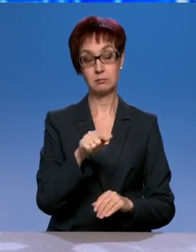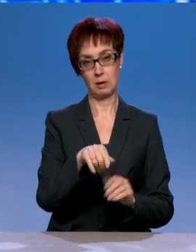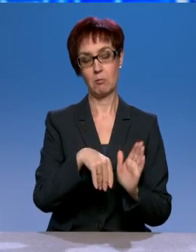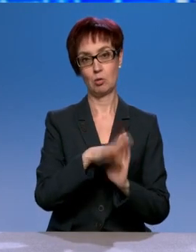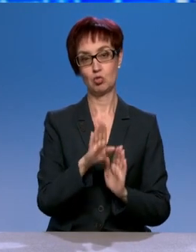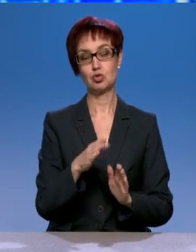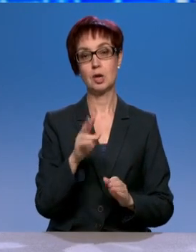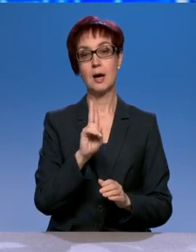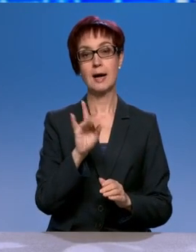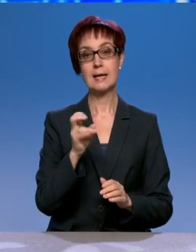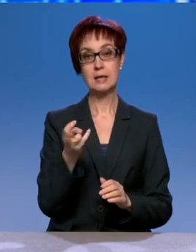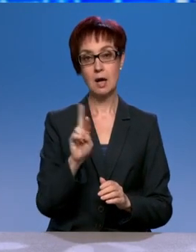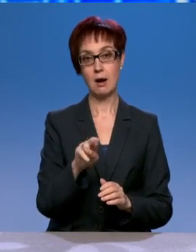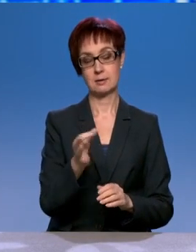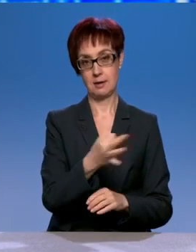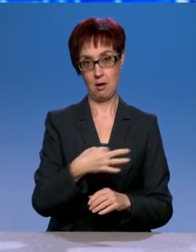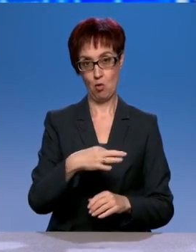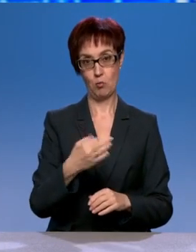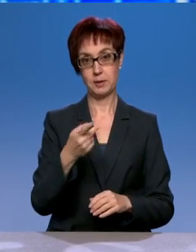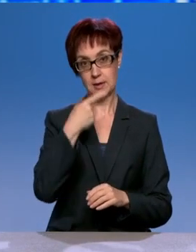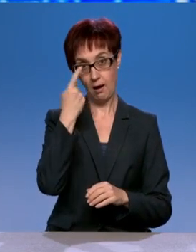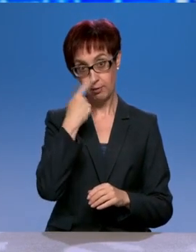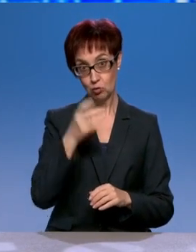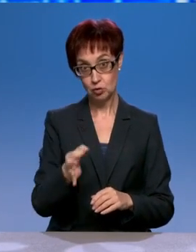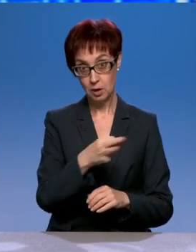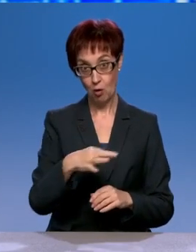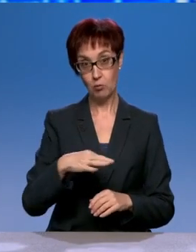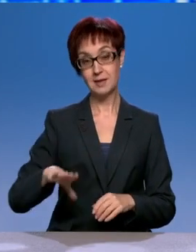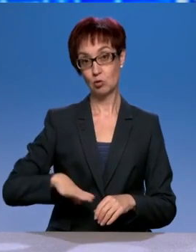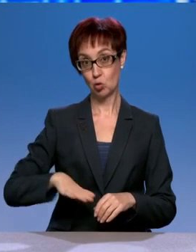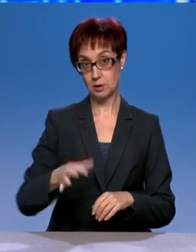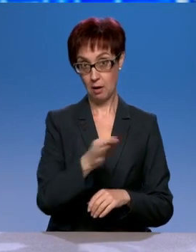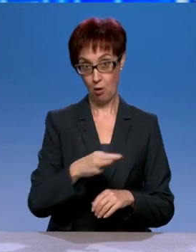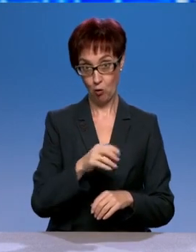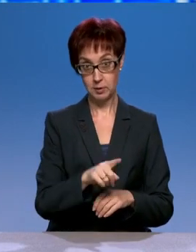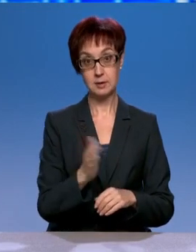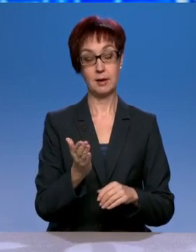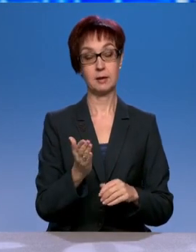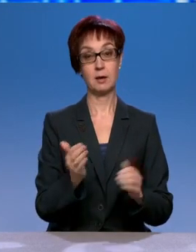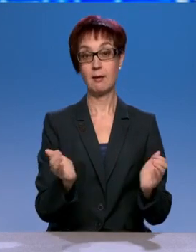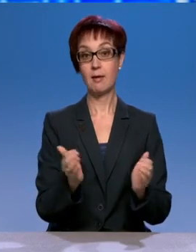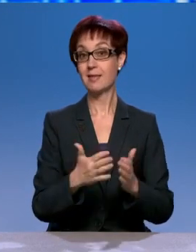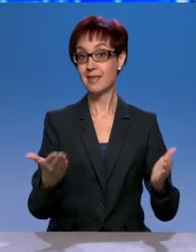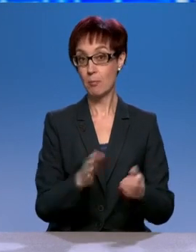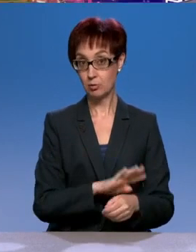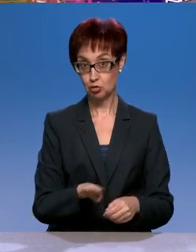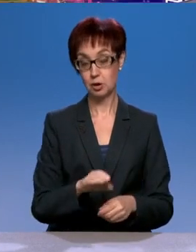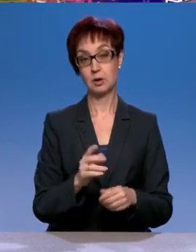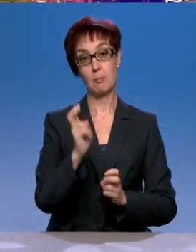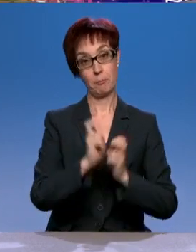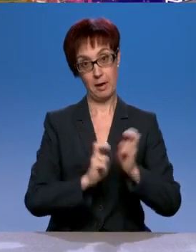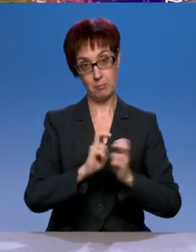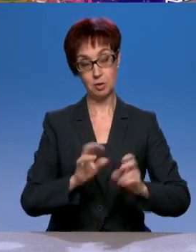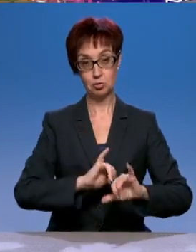Калужская область, Тульская область, они небольшие, промышленность там хорошо работает, налоги большие, более-менее нормальные. есть они